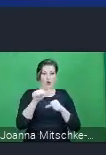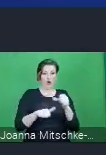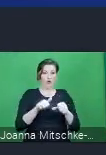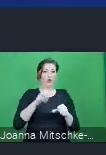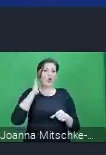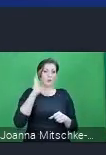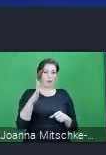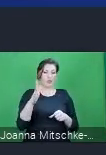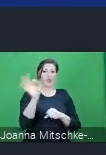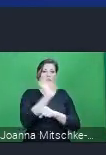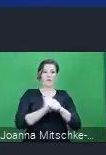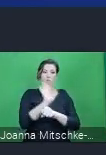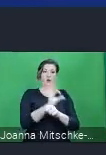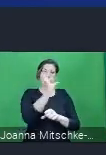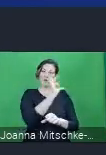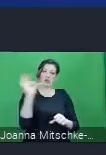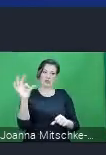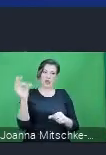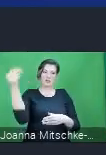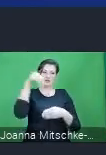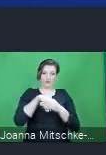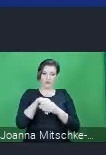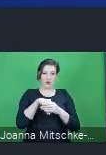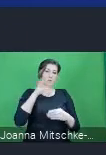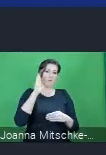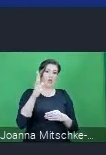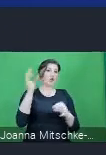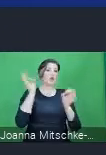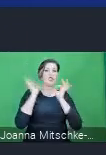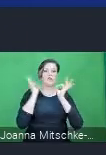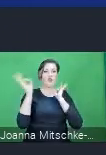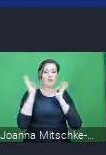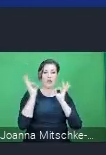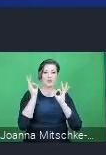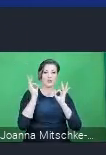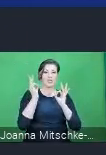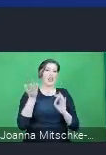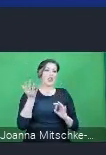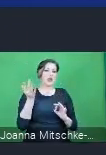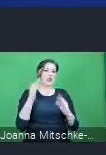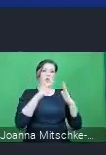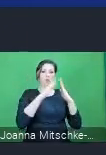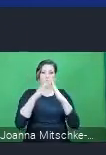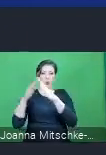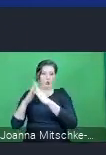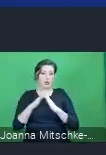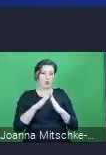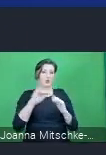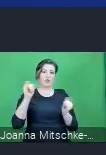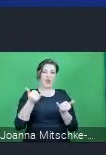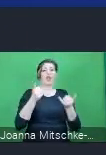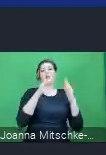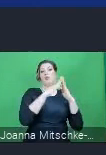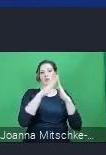która będzie udostępniana organom i samorządom w postaci aplikacji mobilnej i webowej,